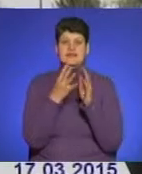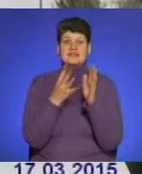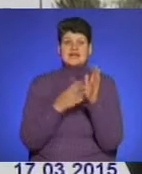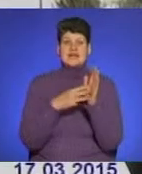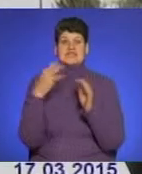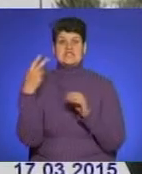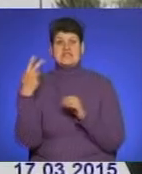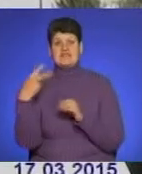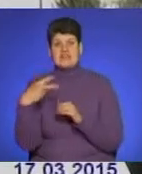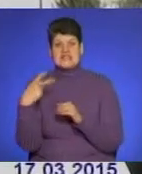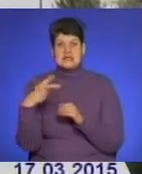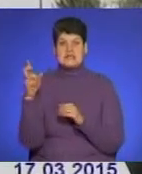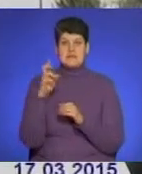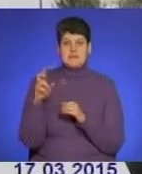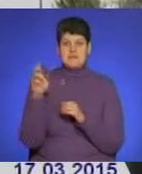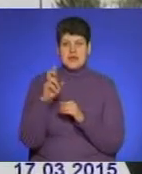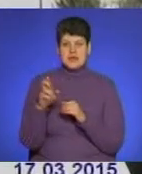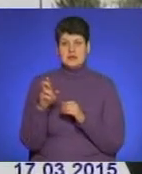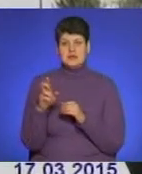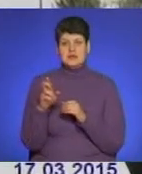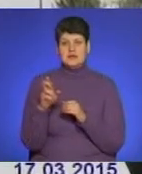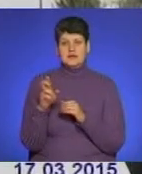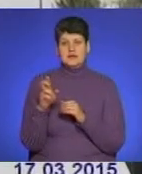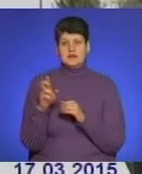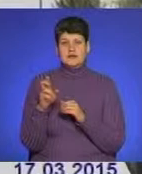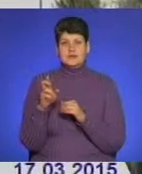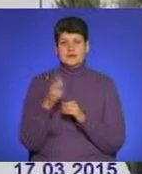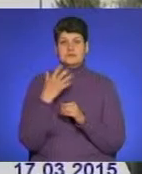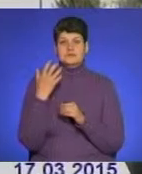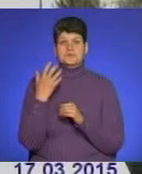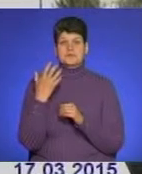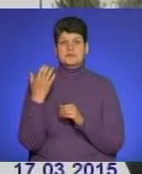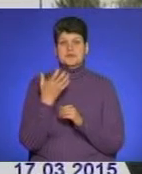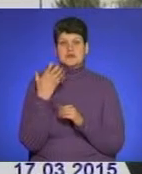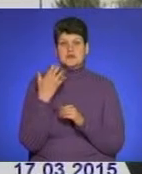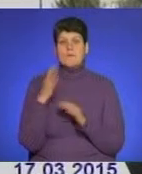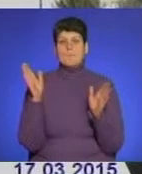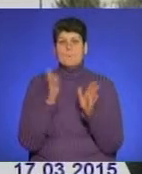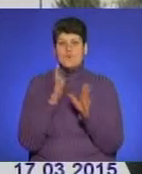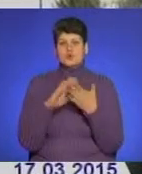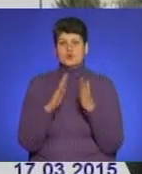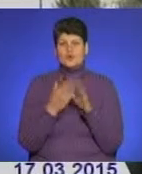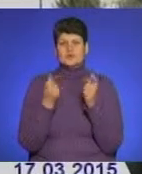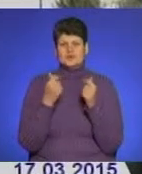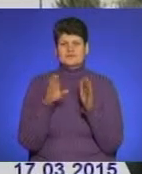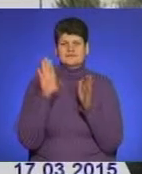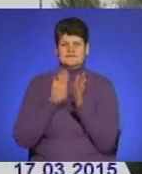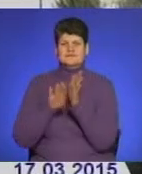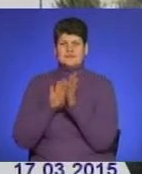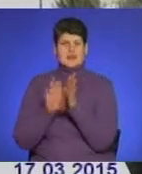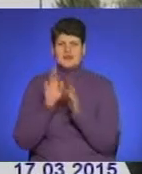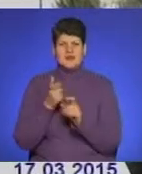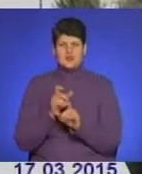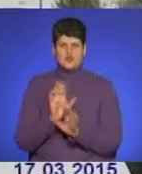березня вихід атмосферного фронту з Південного Сходу. Тому погодні умови можуть дещо погіршитися, але не